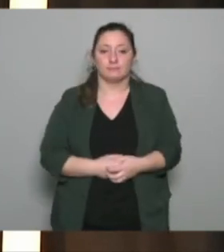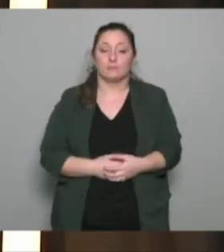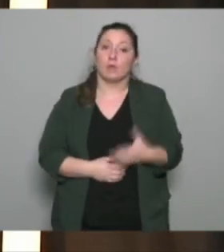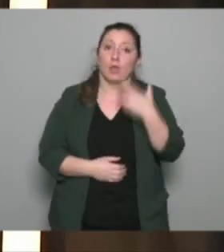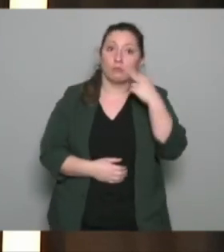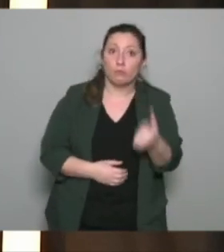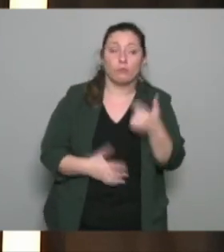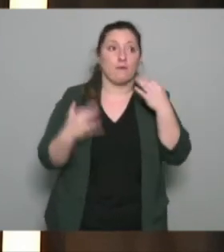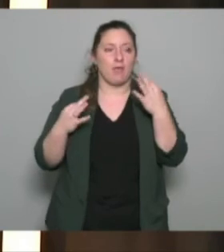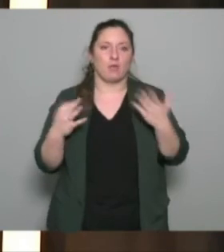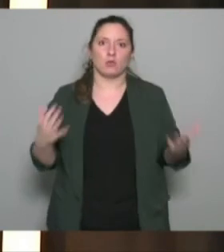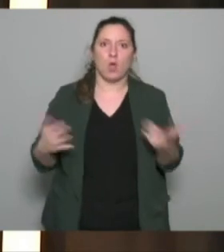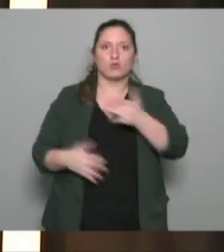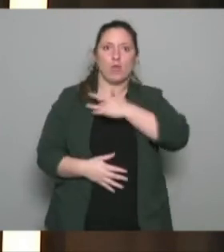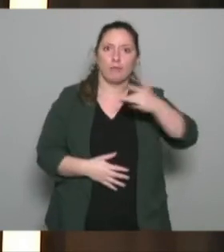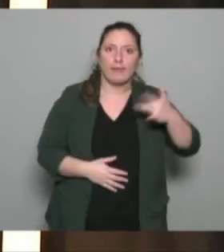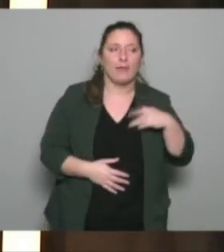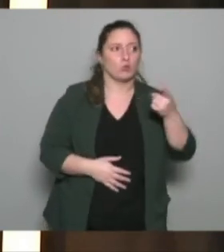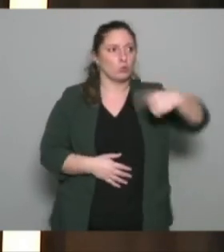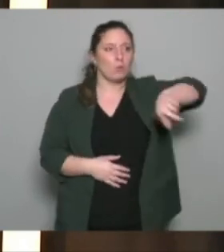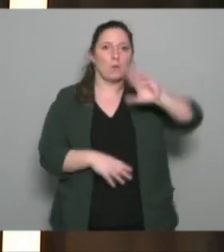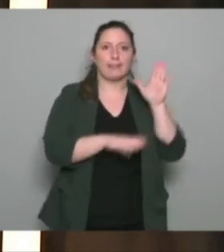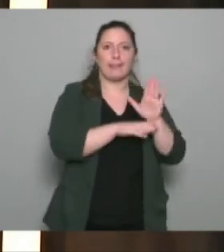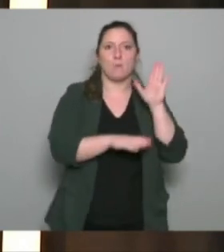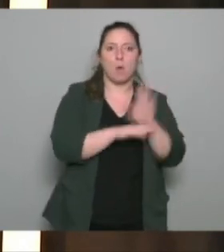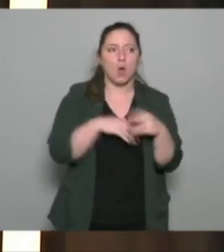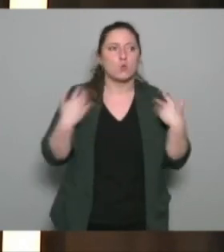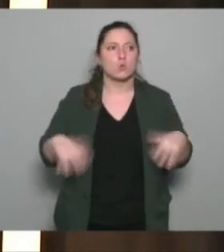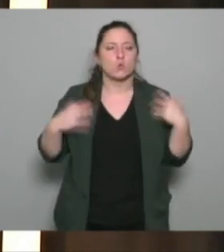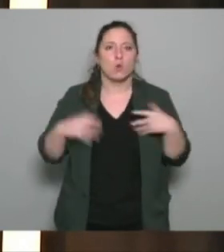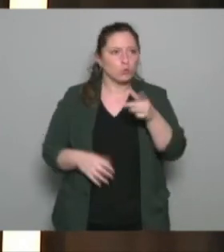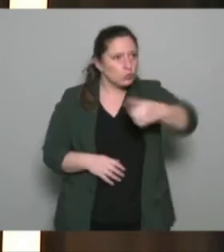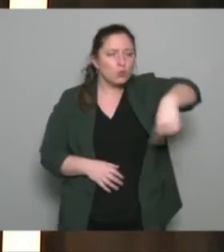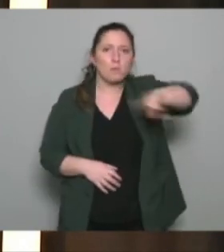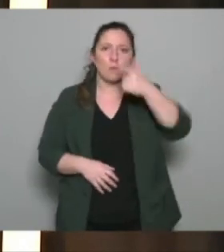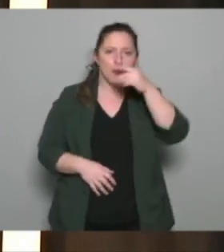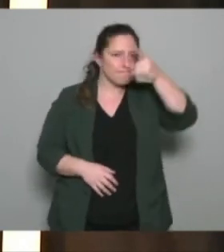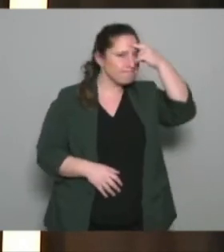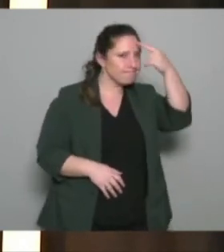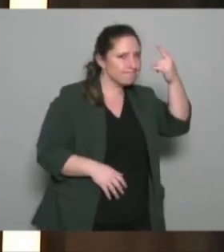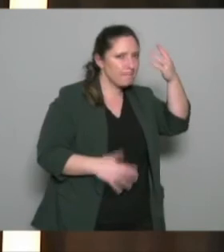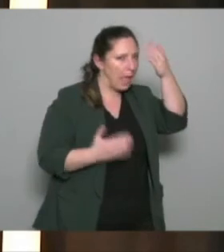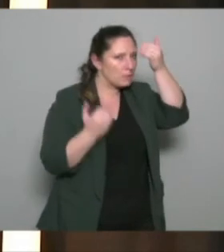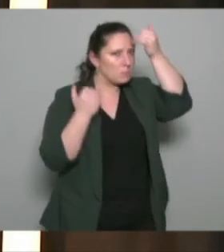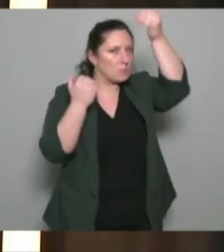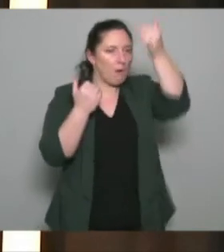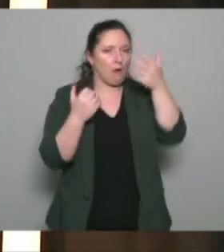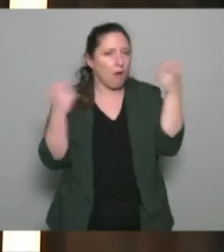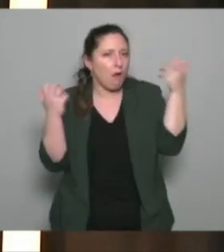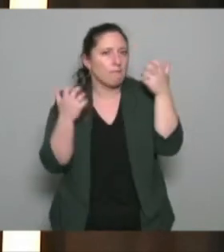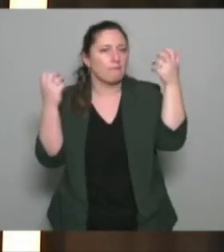les enjeux de santé partout tout le monde en a témoigné d'accord il a une volonté il a une ambition il y des